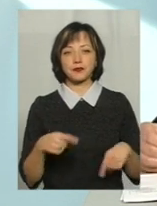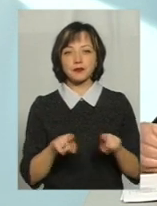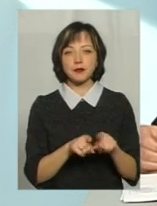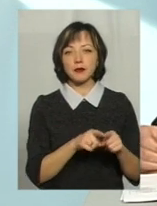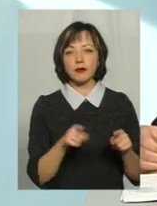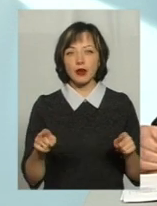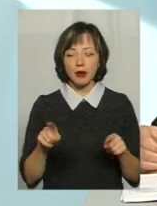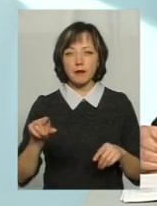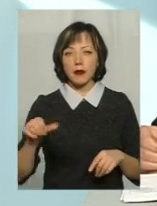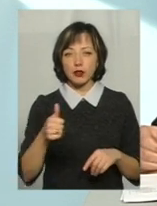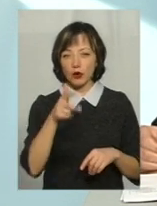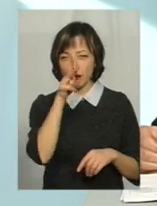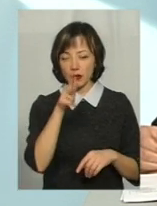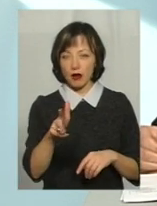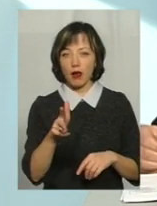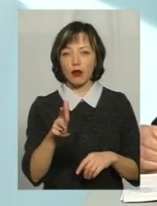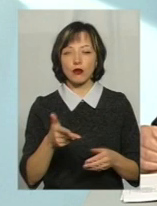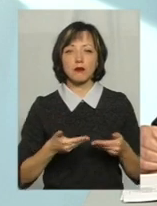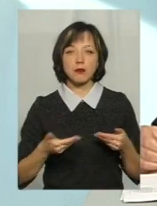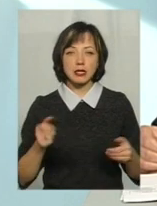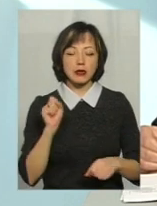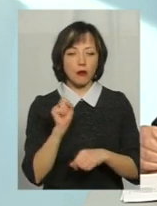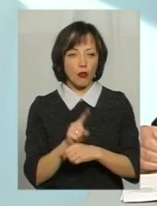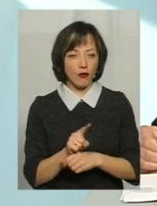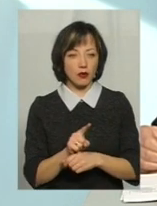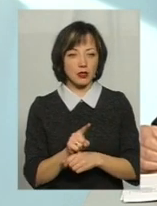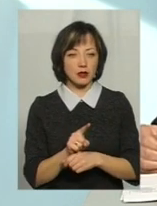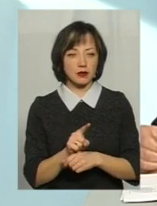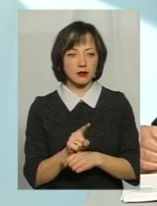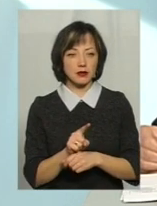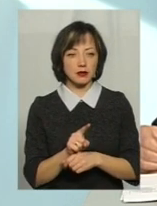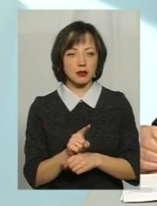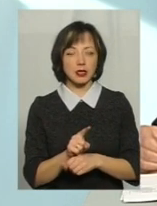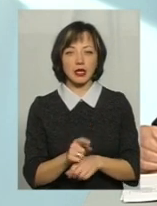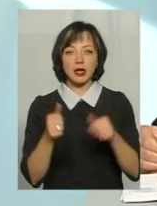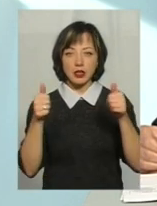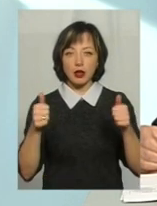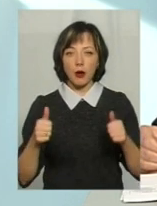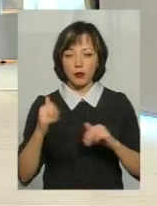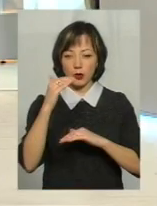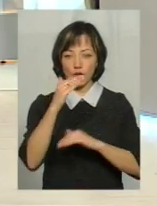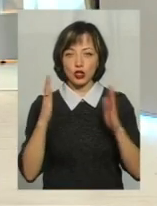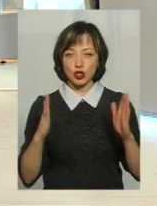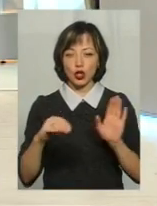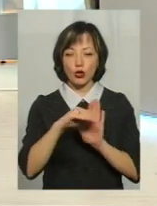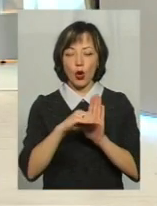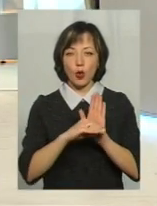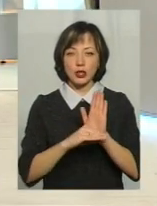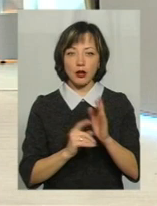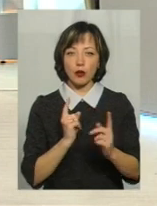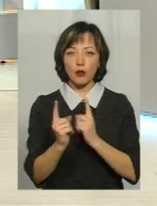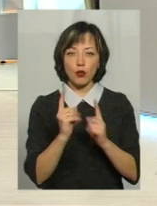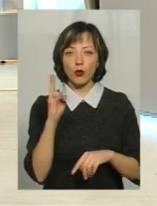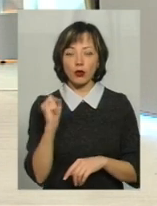протягом першого кварталу ми замовили таблички з розкладом руху, на